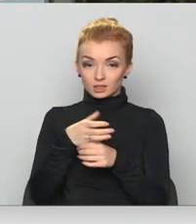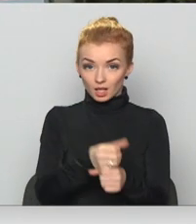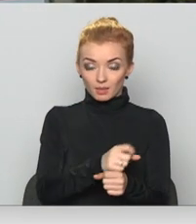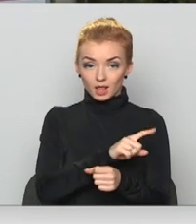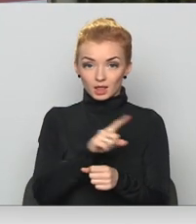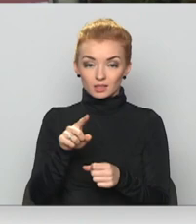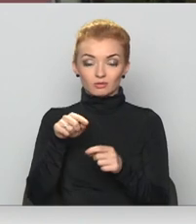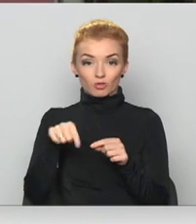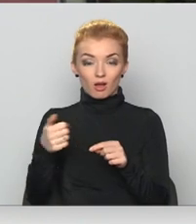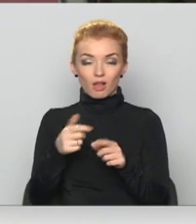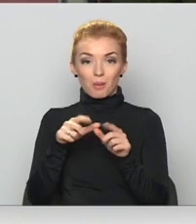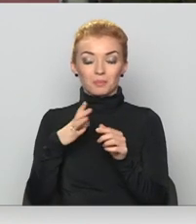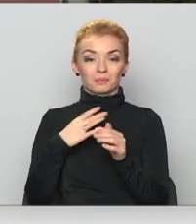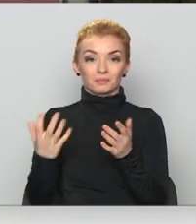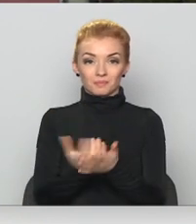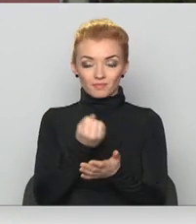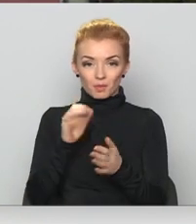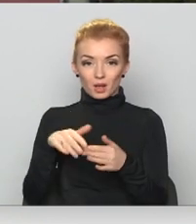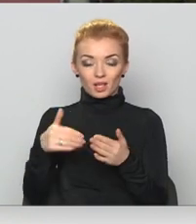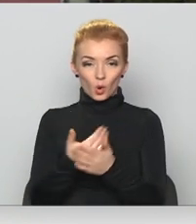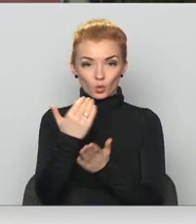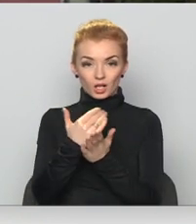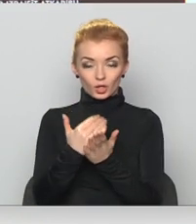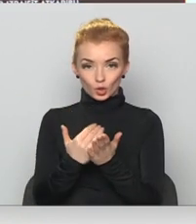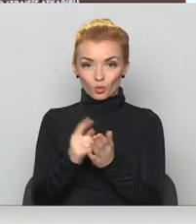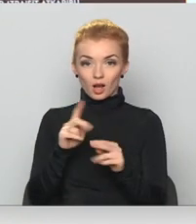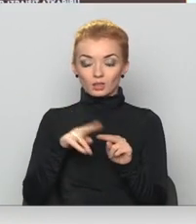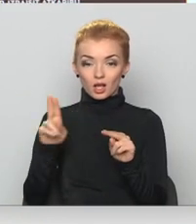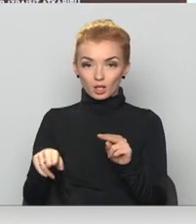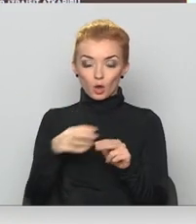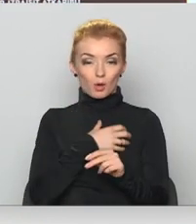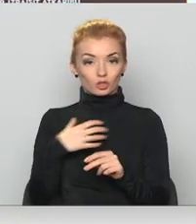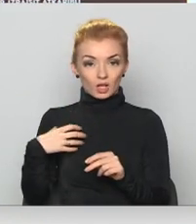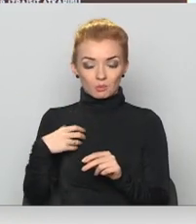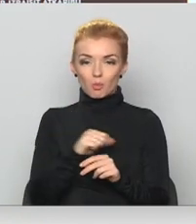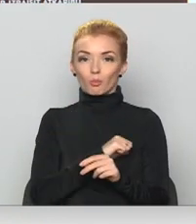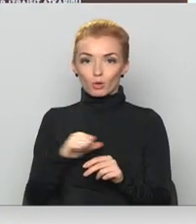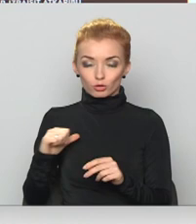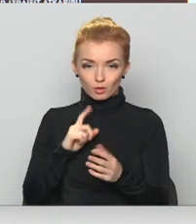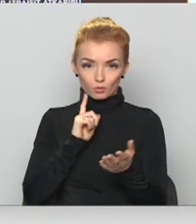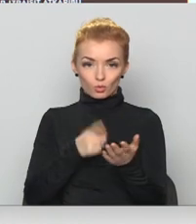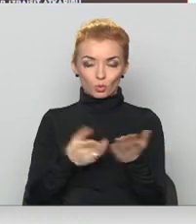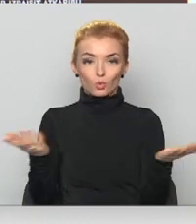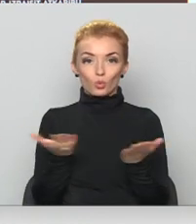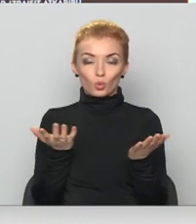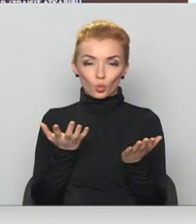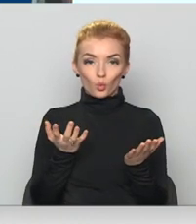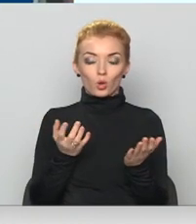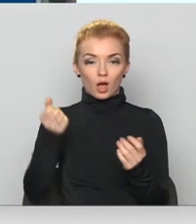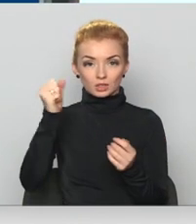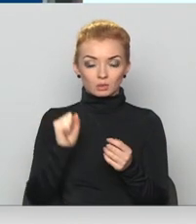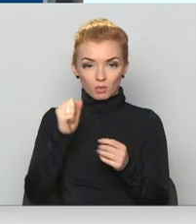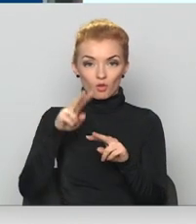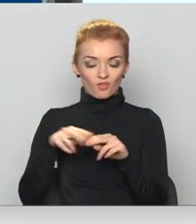šā gada aprīlī azartu spēļu un izlaužu likumā pieņemtie grūzījumi, kas ļauj pašvaldībām pašām noteikti, kur spēļa lem nav vietas.